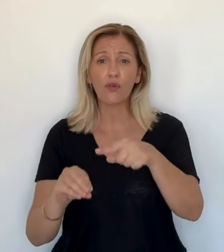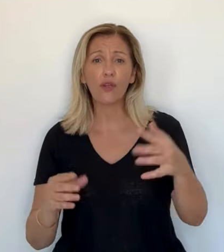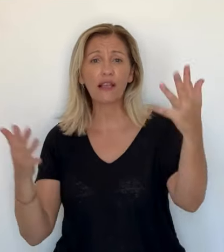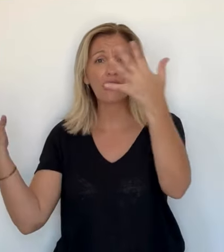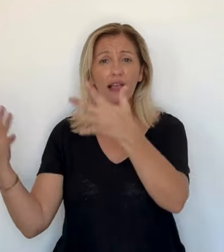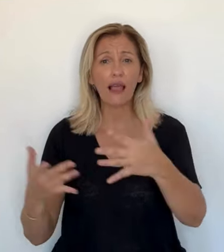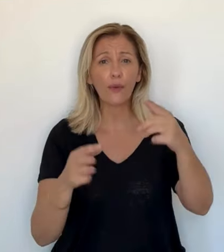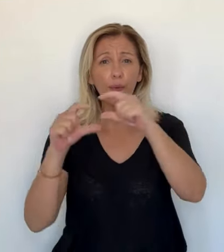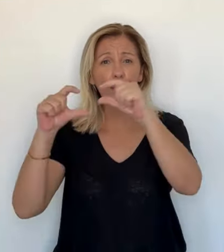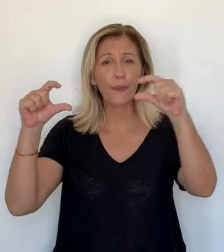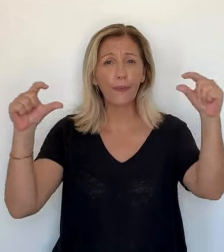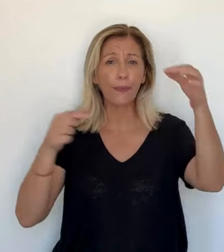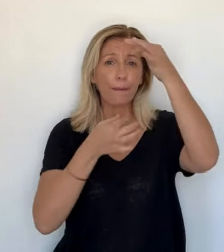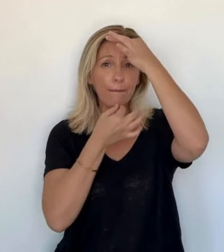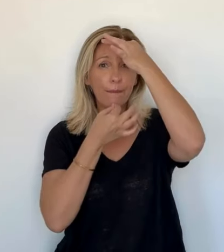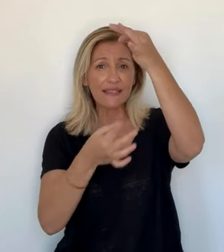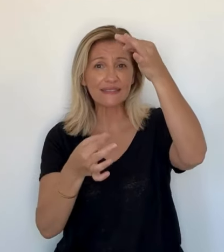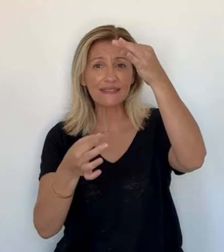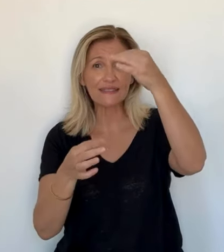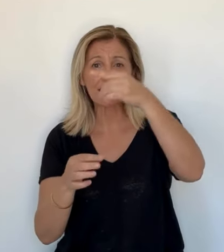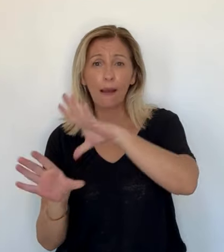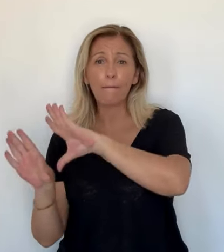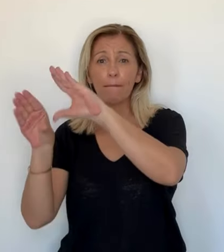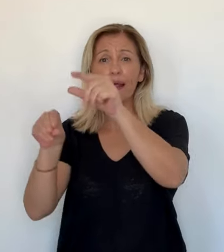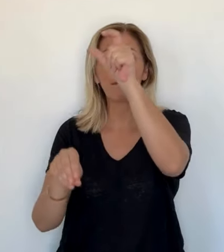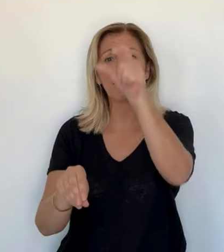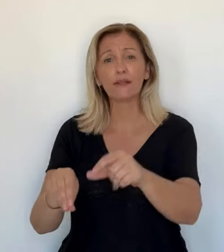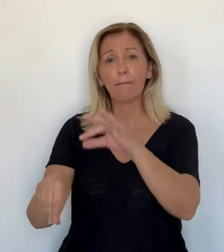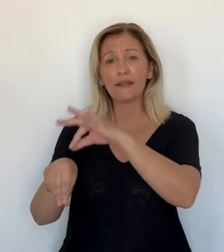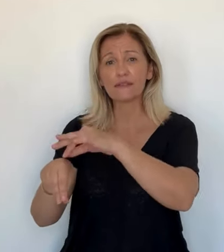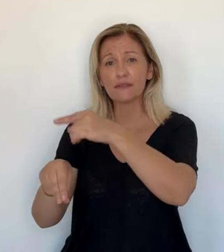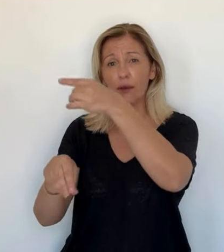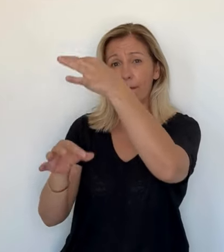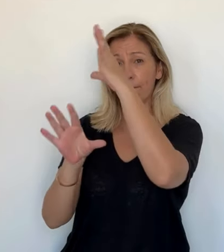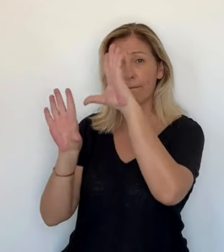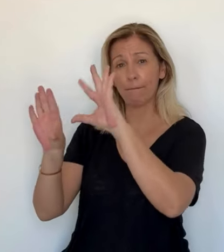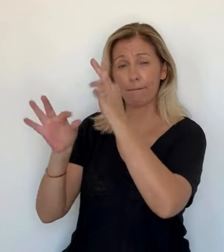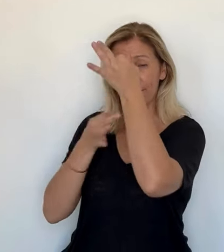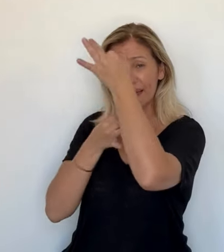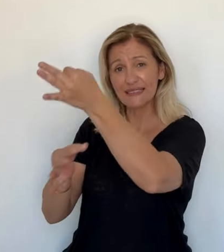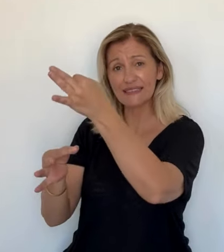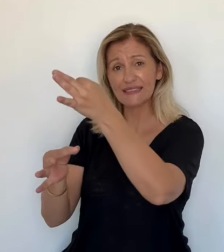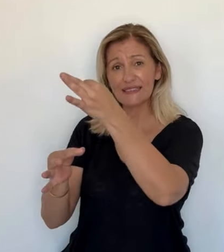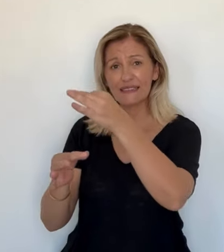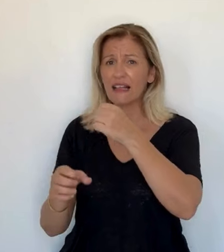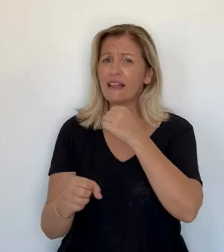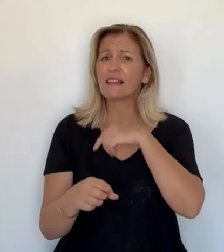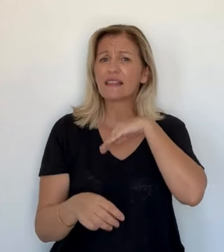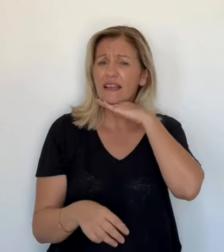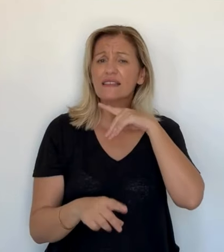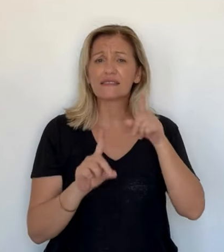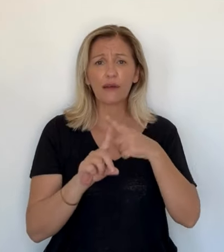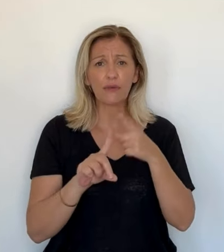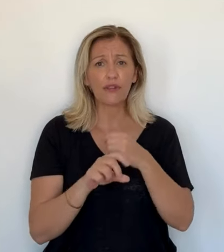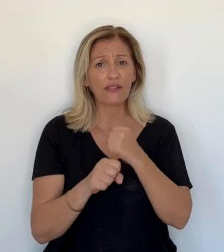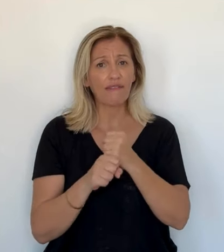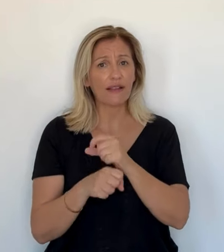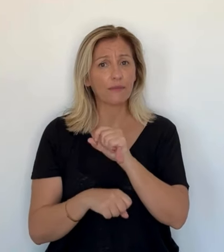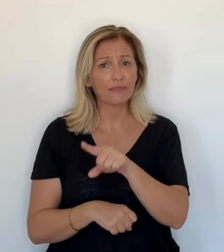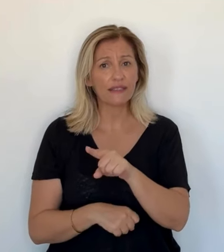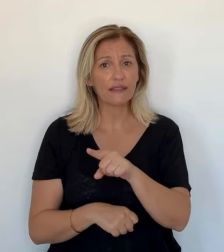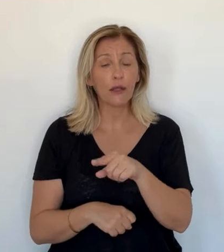manque de personnel formé. Or, il faut calculer la dose de rayonnement, positionner au millimètre près le patient.